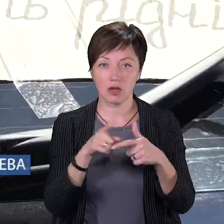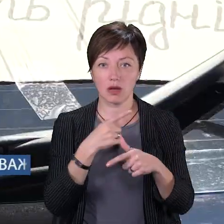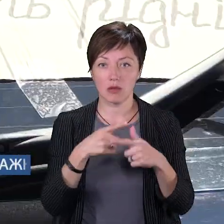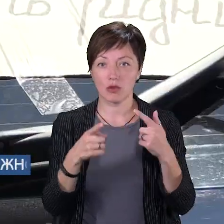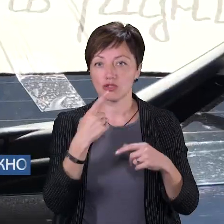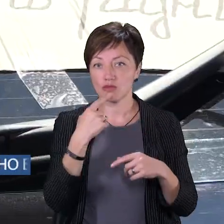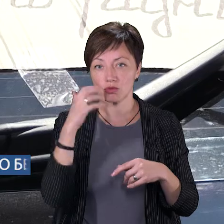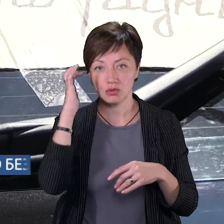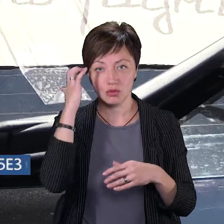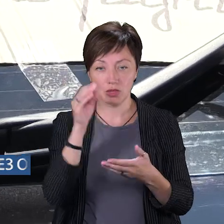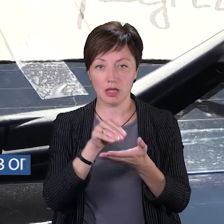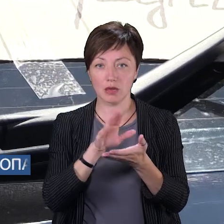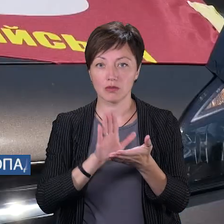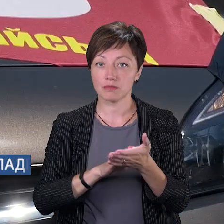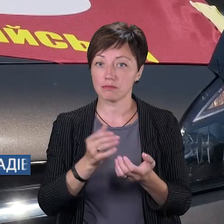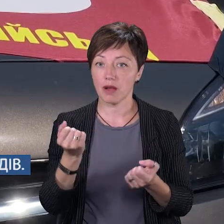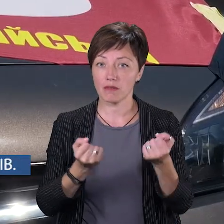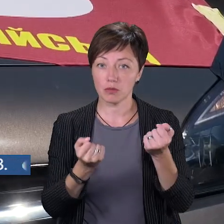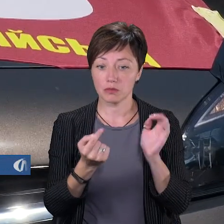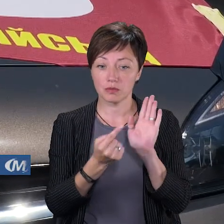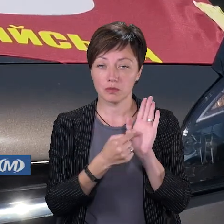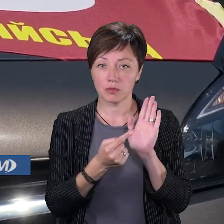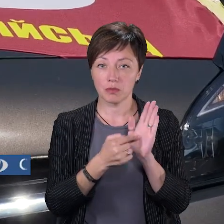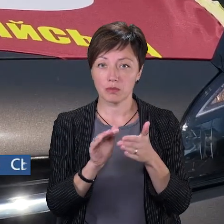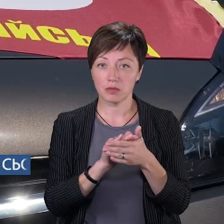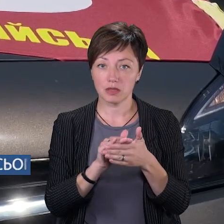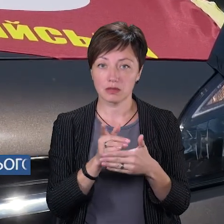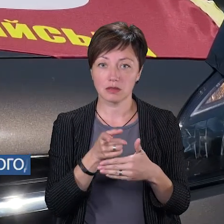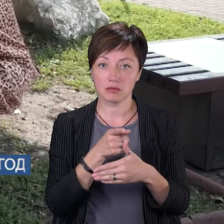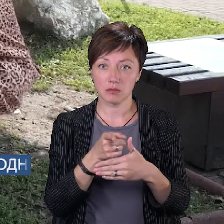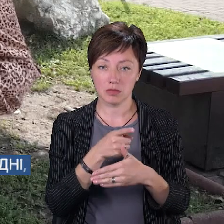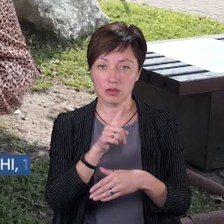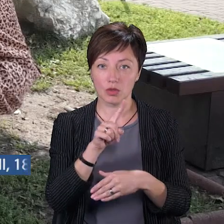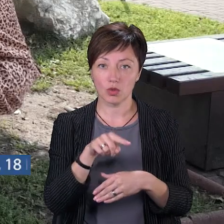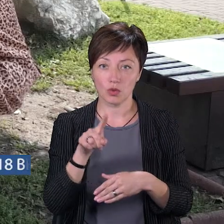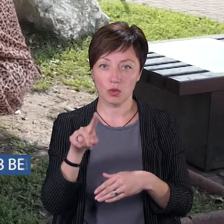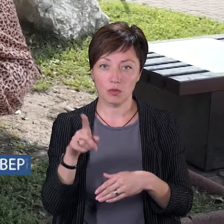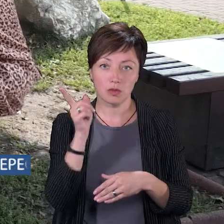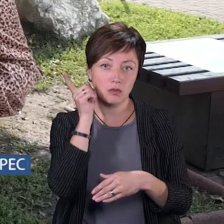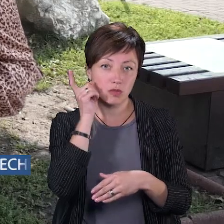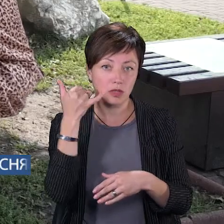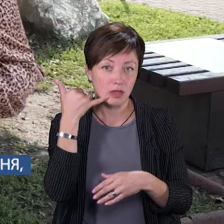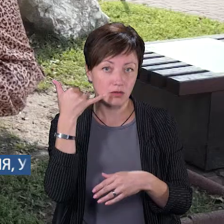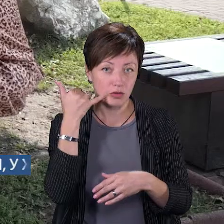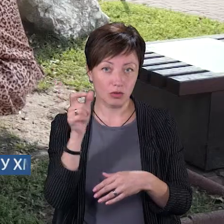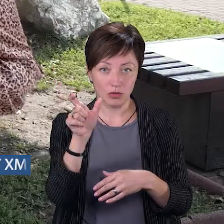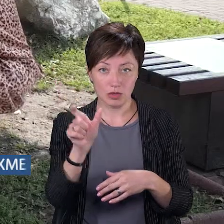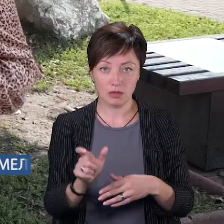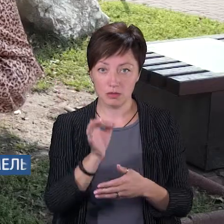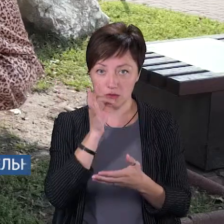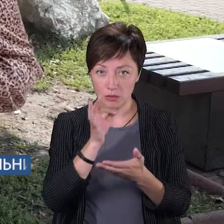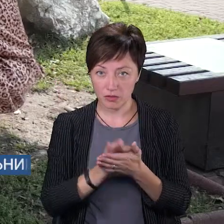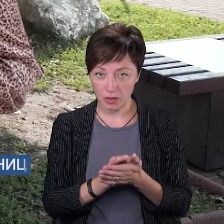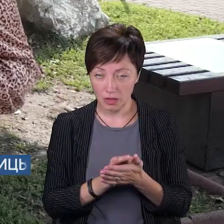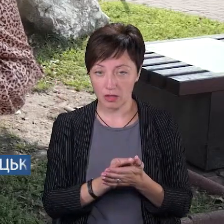-чорний. Реєструємо ми автомобіль, там вказуєте прізвище, ім'я, номер, мобільний номер телефону людини,